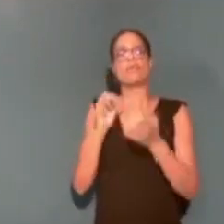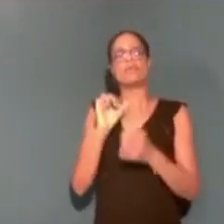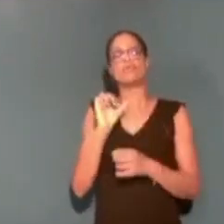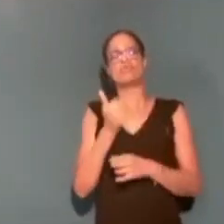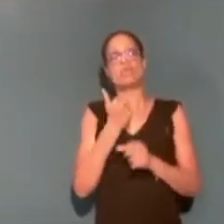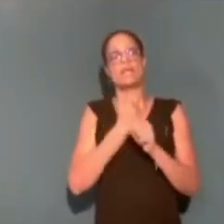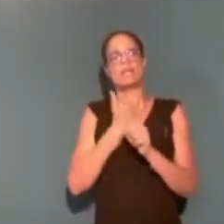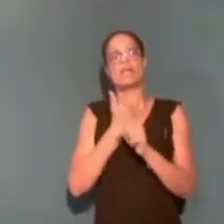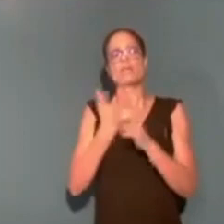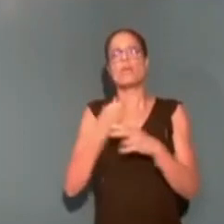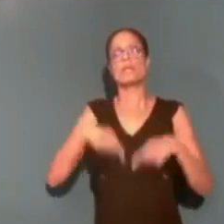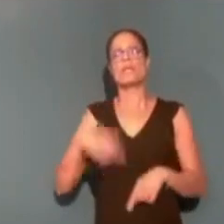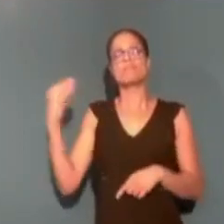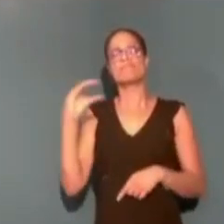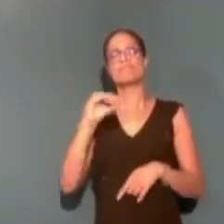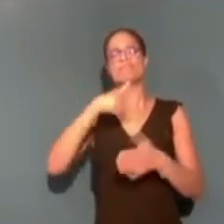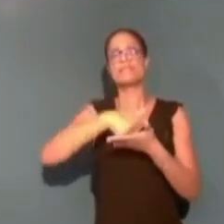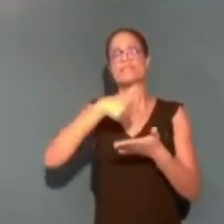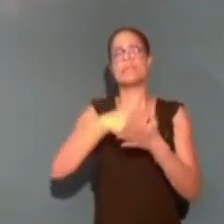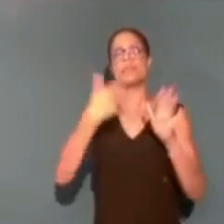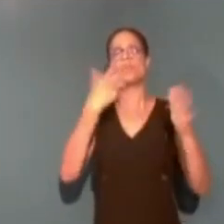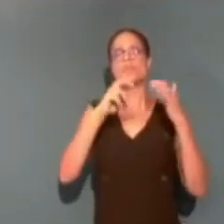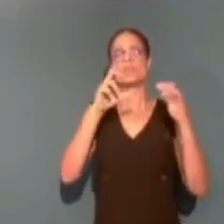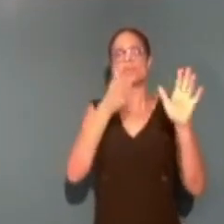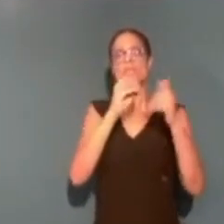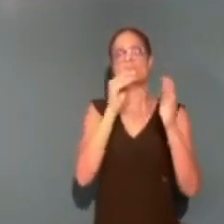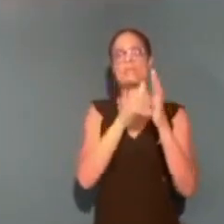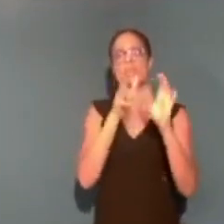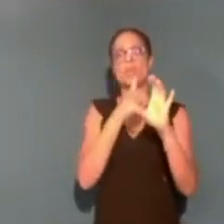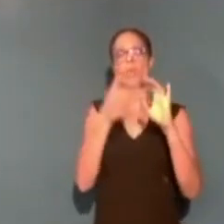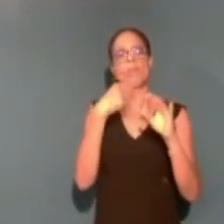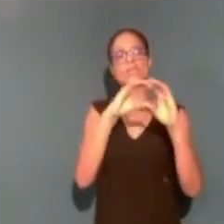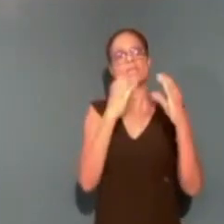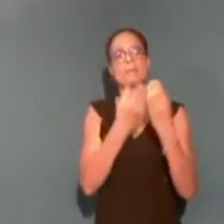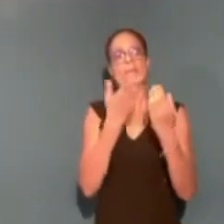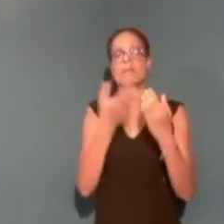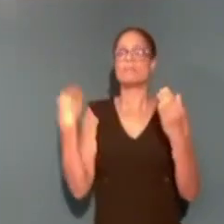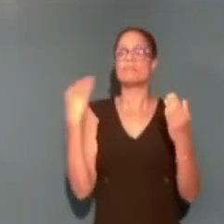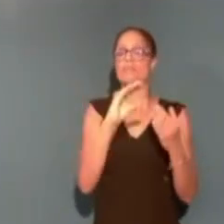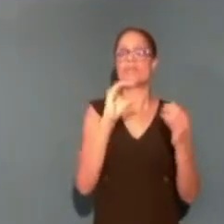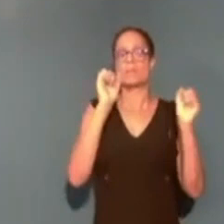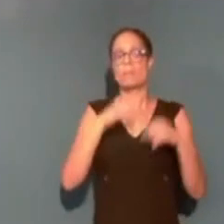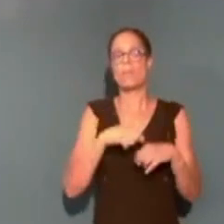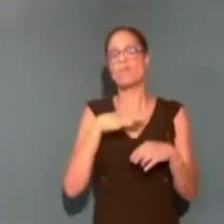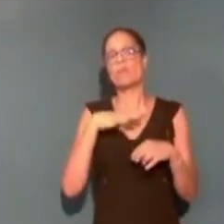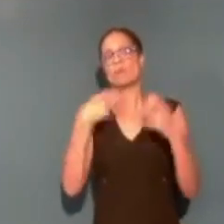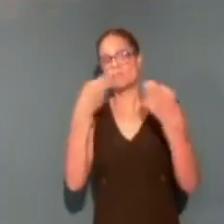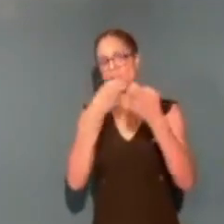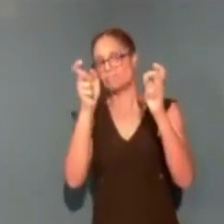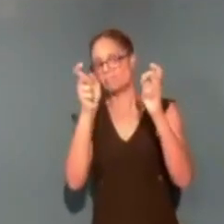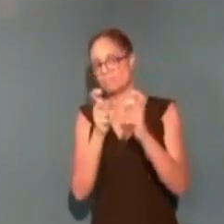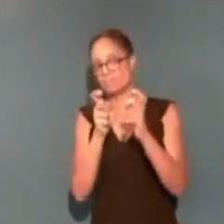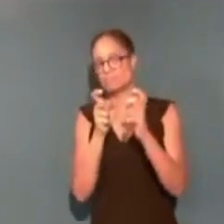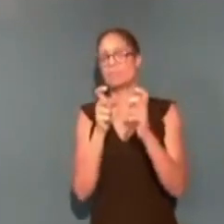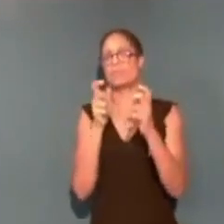année, l'État verse au moins 860 000 euros à la CACEM, ce qui permettrait à la CACEM de baisser le